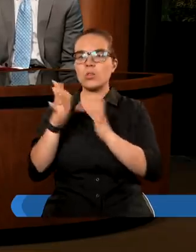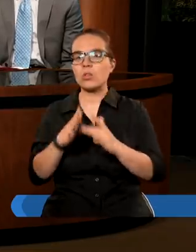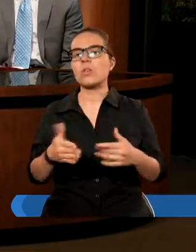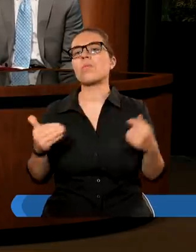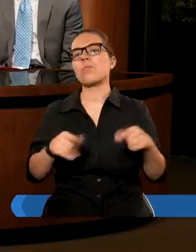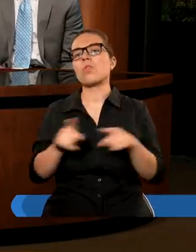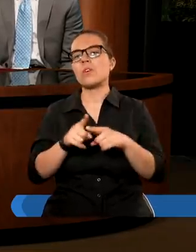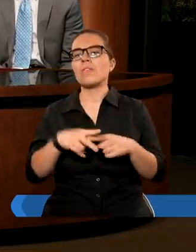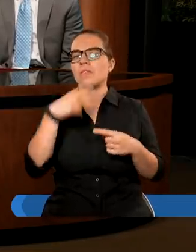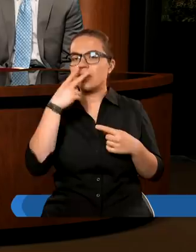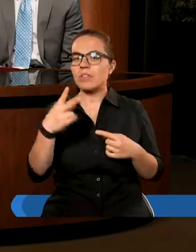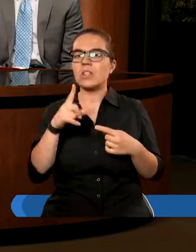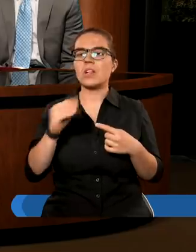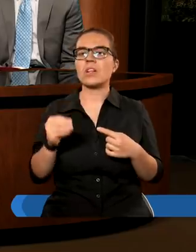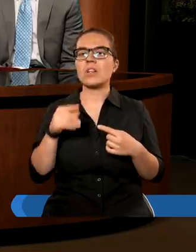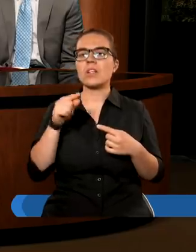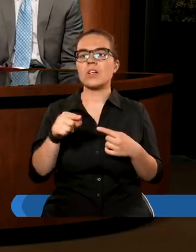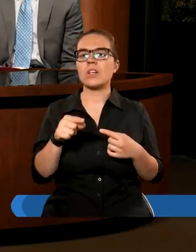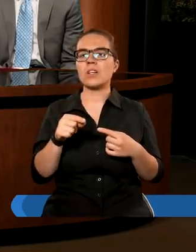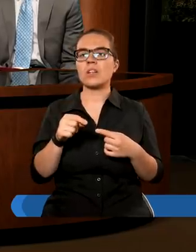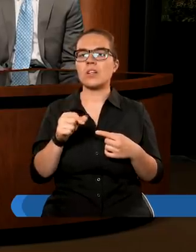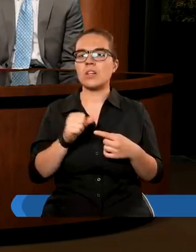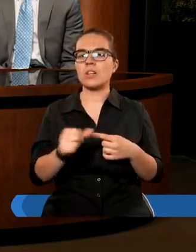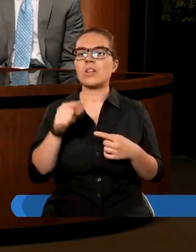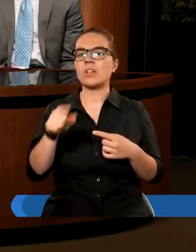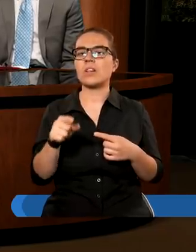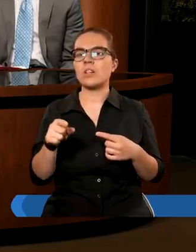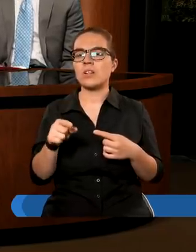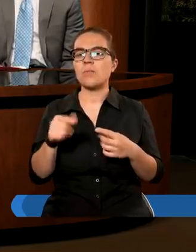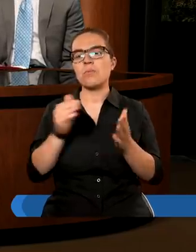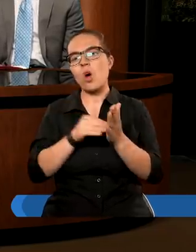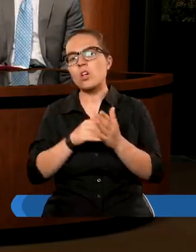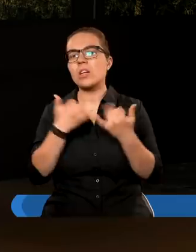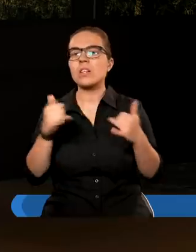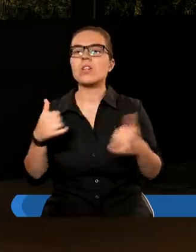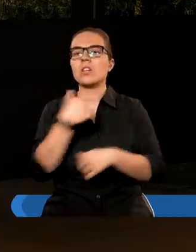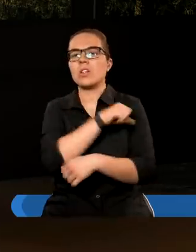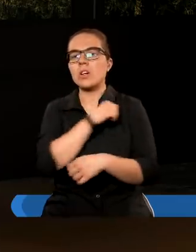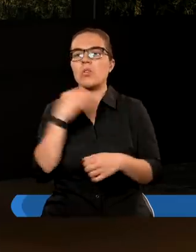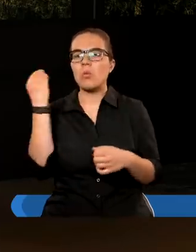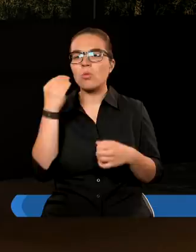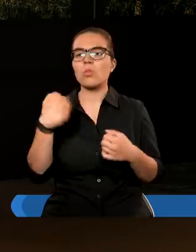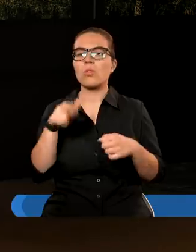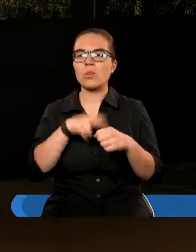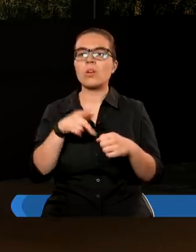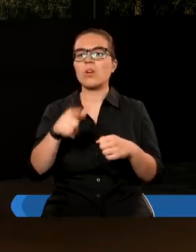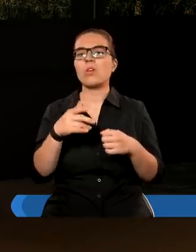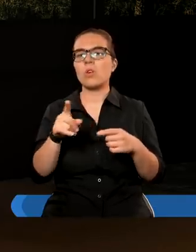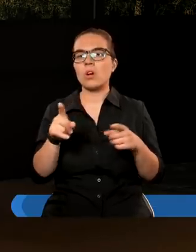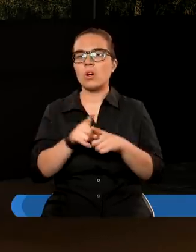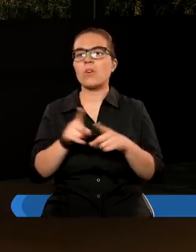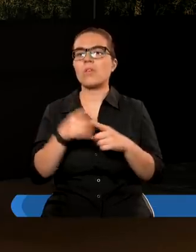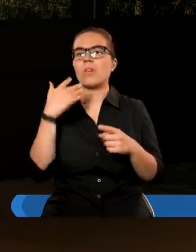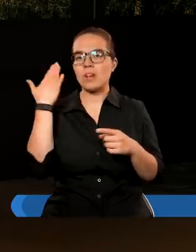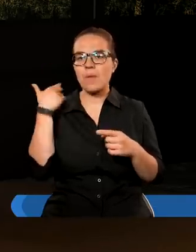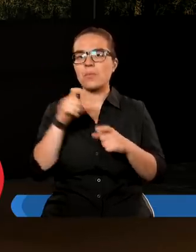Równocześnie widzimy, że ten tekst nie odpowiada tylko na potrzeby chrześcijan i jego uczniów przy końcu czasów, ale również